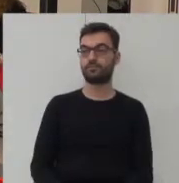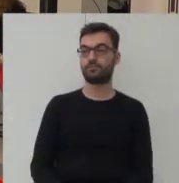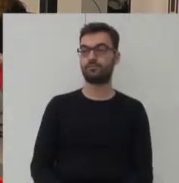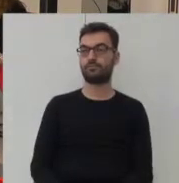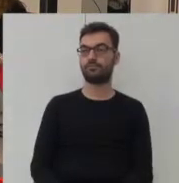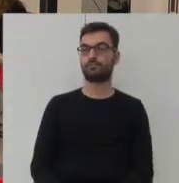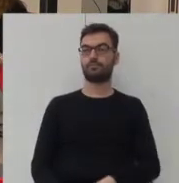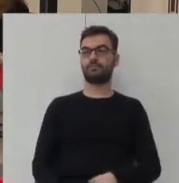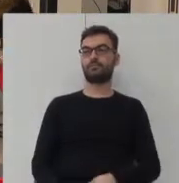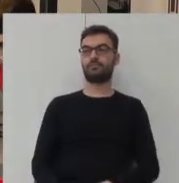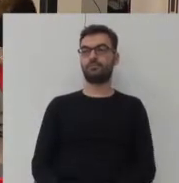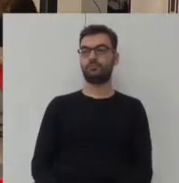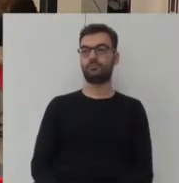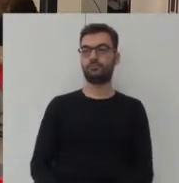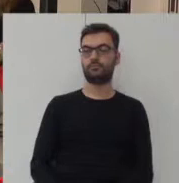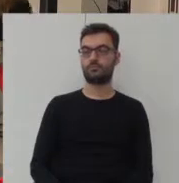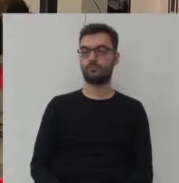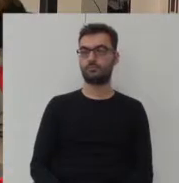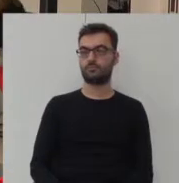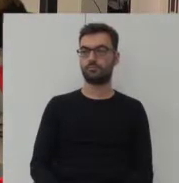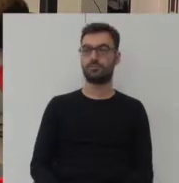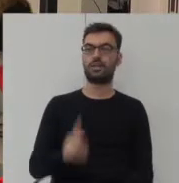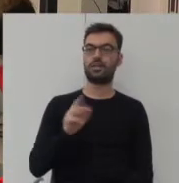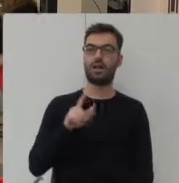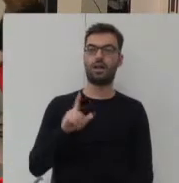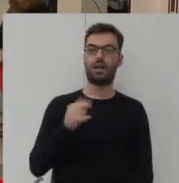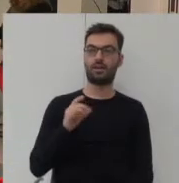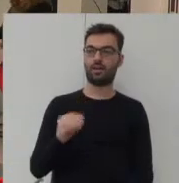Karol? Tak, Karol Langie się zgłasza.